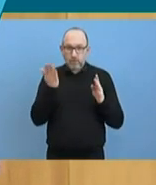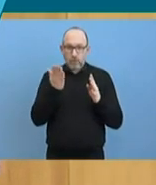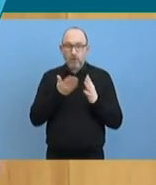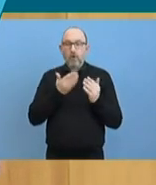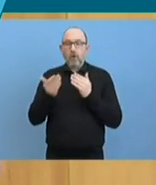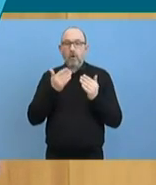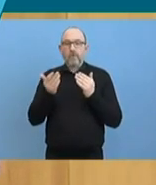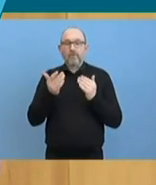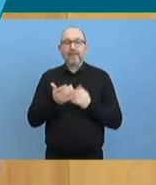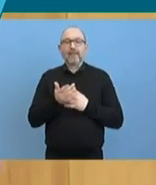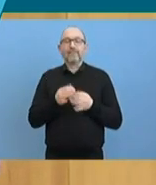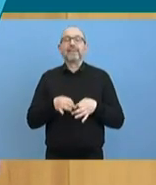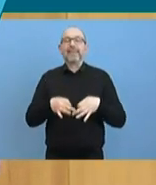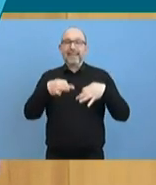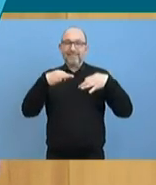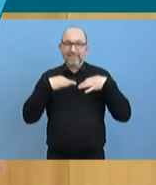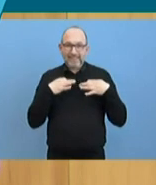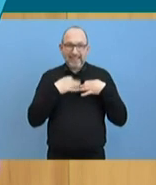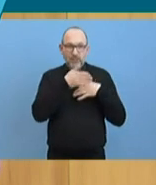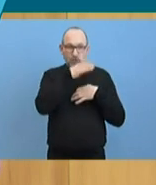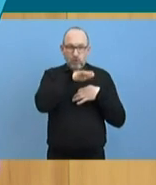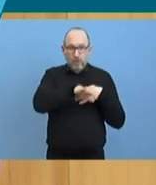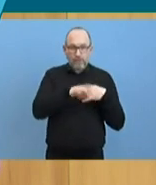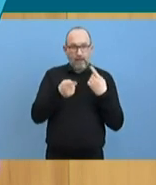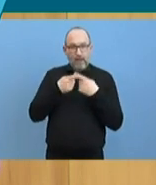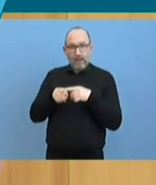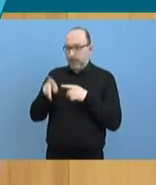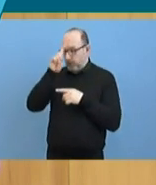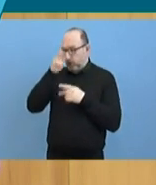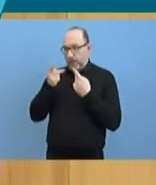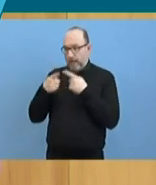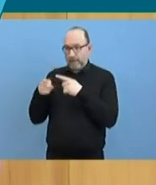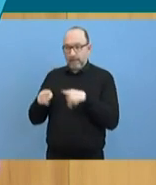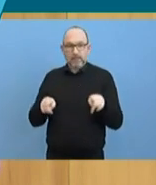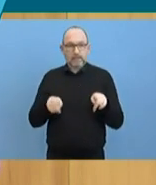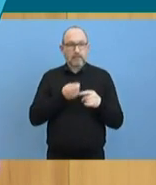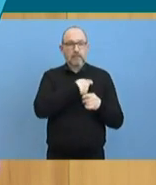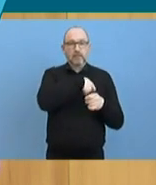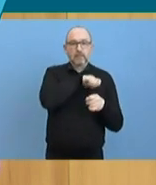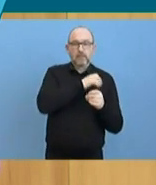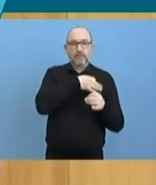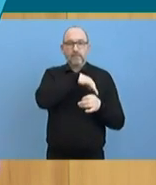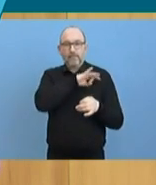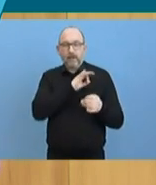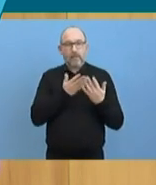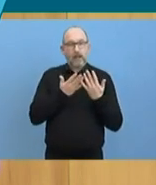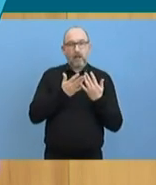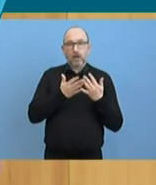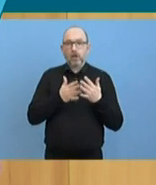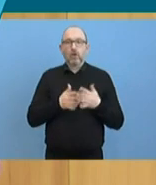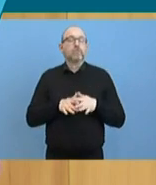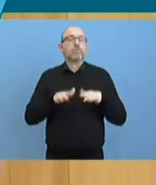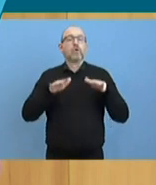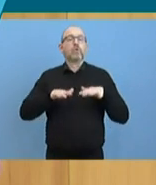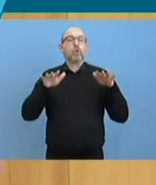Todesfällen im Vergleich zu Deutschland ganz anders aus. Spanien, Frankreich, Niederland, UK haben mehr oder weniger die